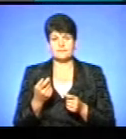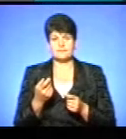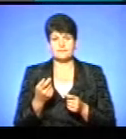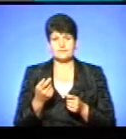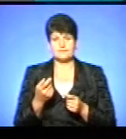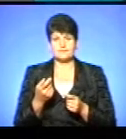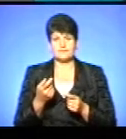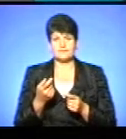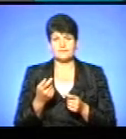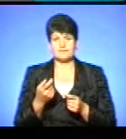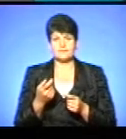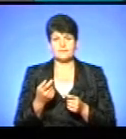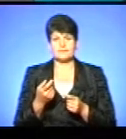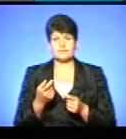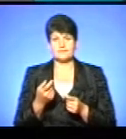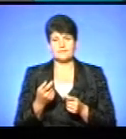нарахування субсидій. Зрозуміло.